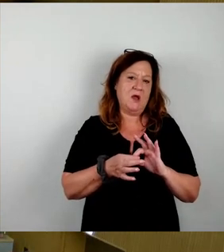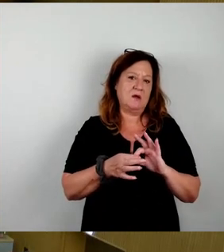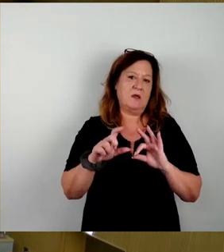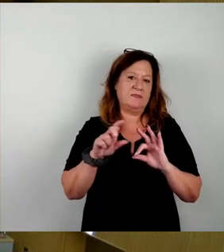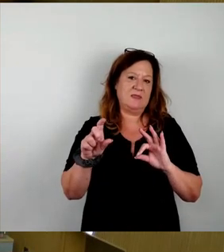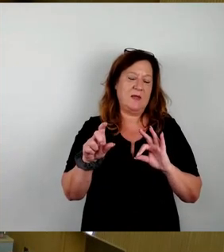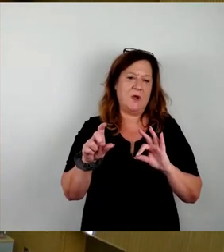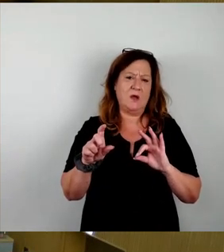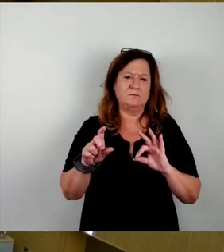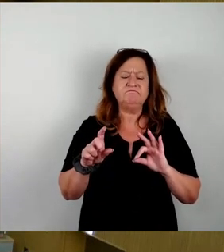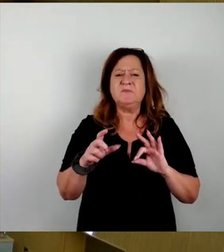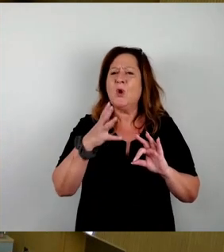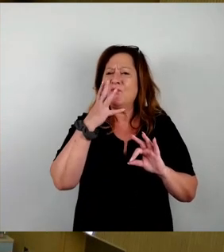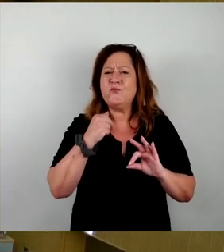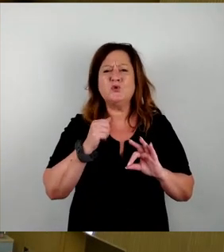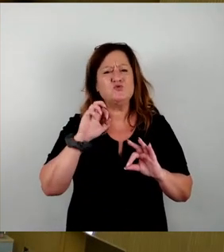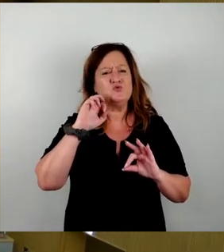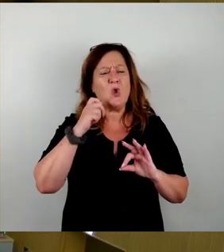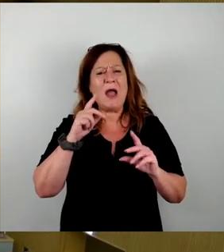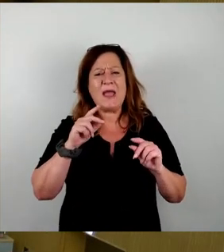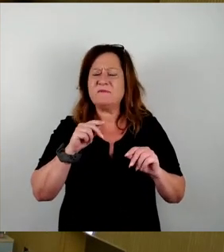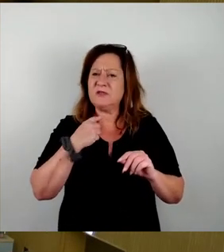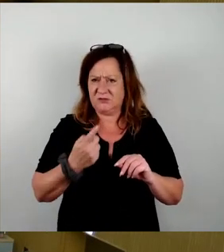gestatten Sie mir noch eine Vorbemerkung, meine Damen und Herren.